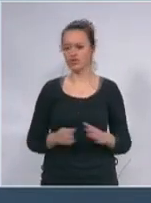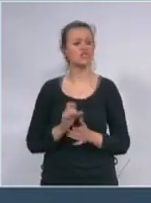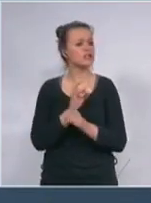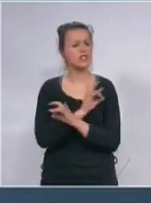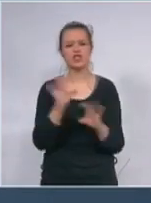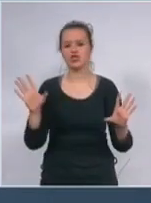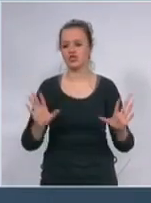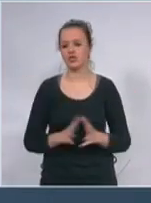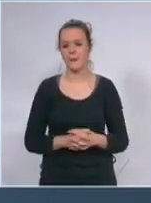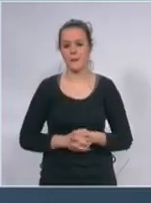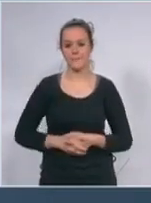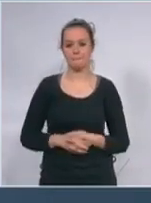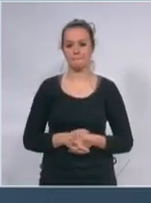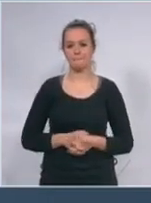ništa